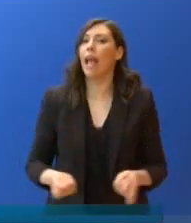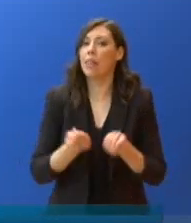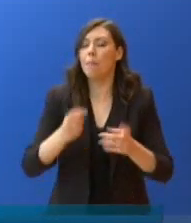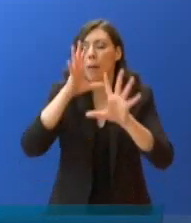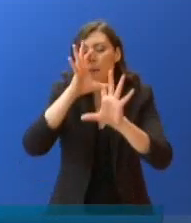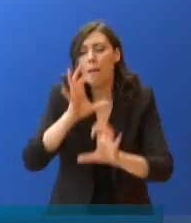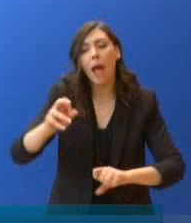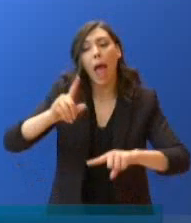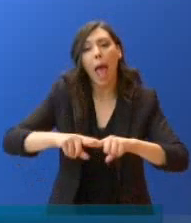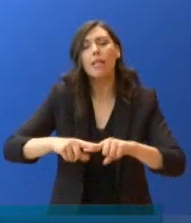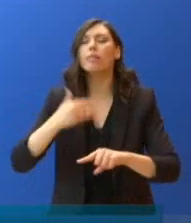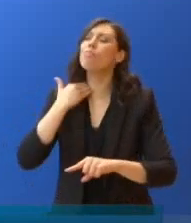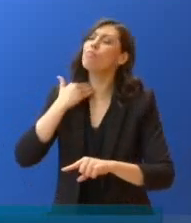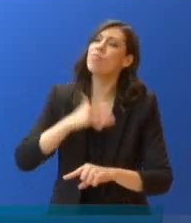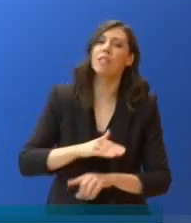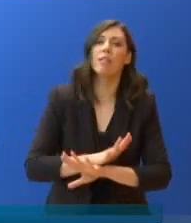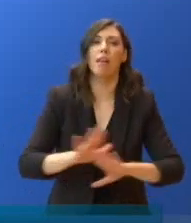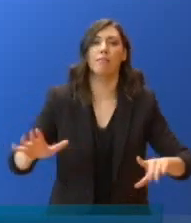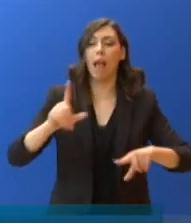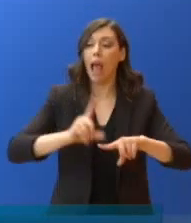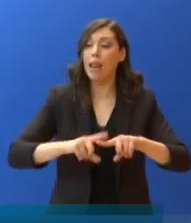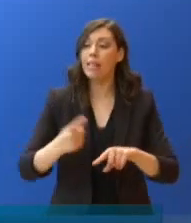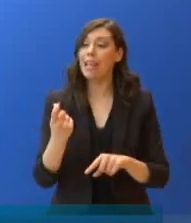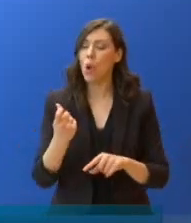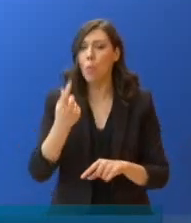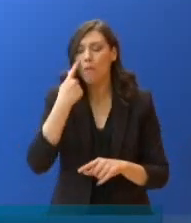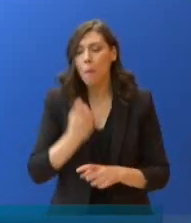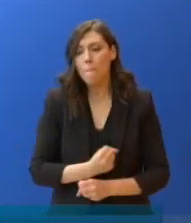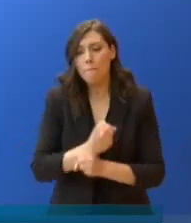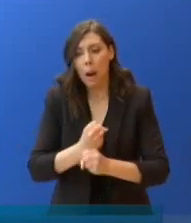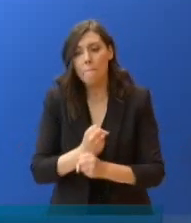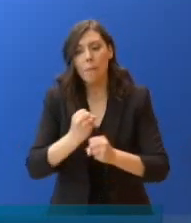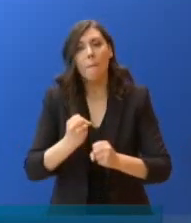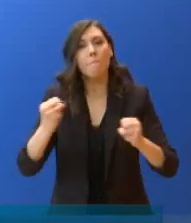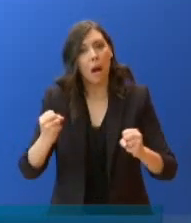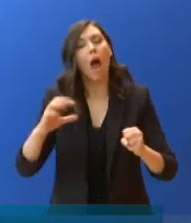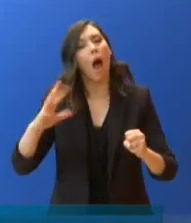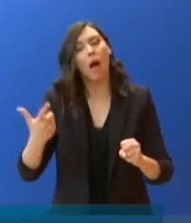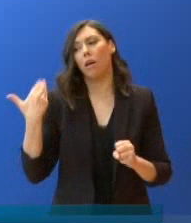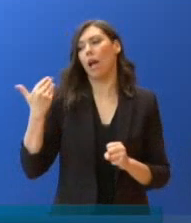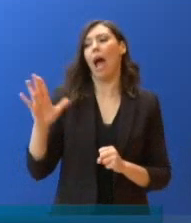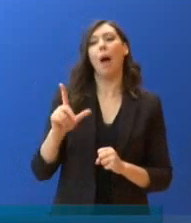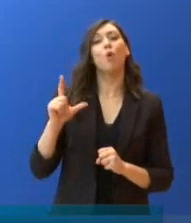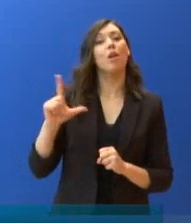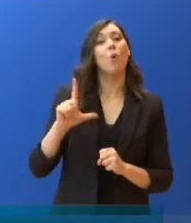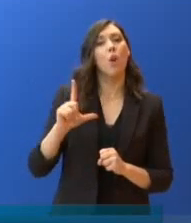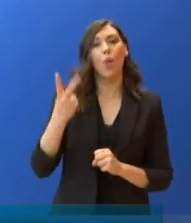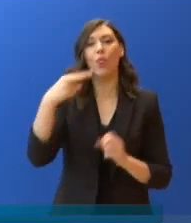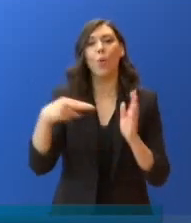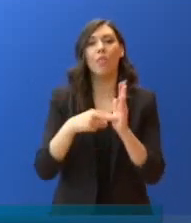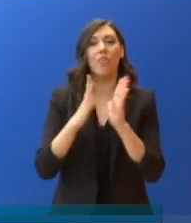αποκατασταθεί για την ελληνική οικονομία, έχουμε προσφύγει στις αγορές από τον Ιούλιο του 2019 μέχρι και σήμερα τέσσερις φορές συνολικά.